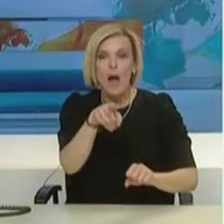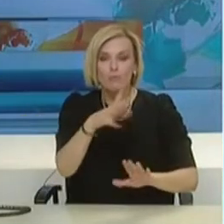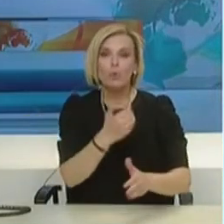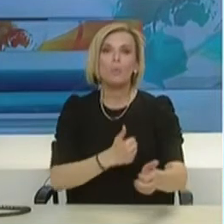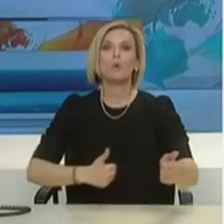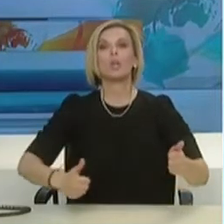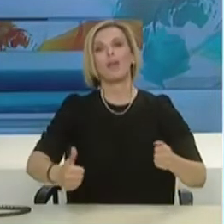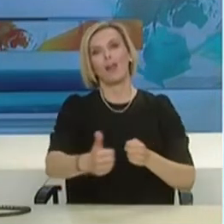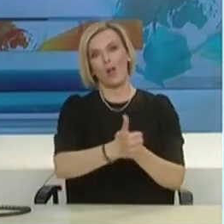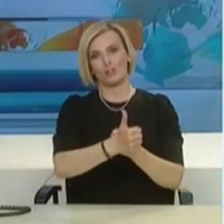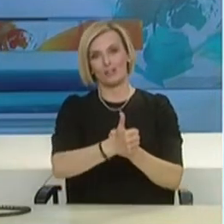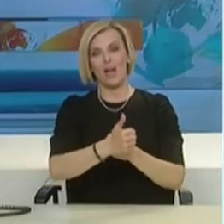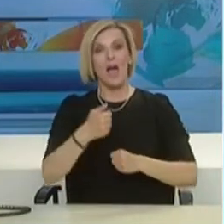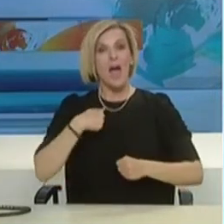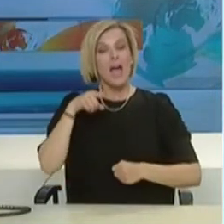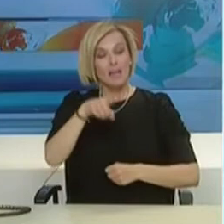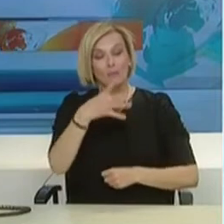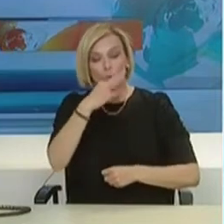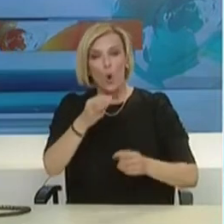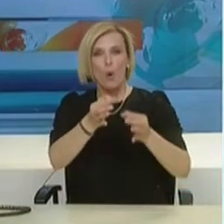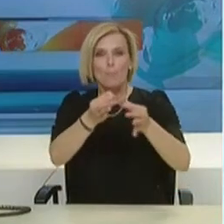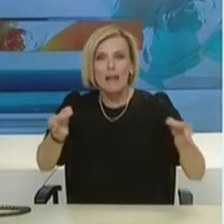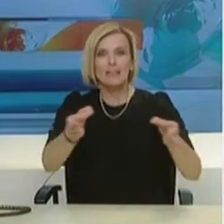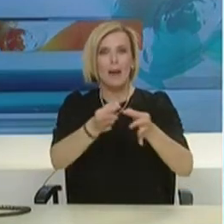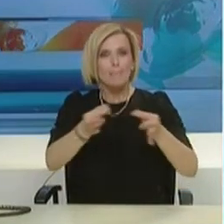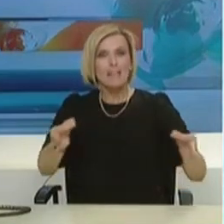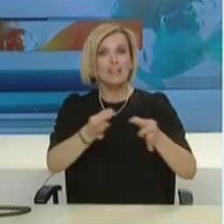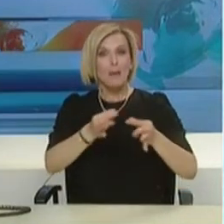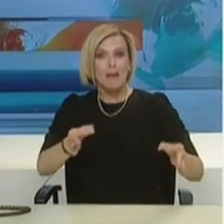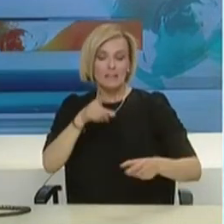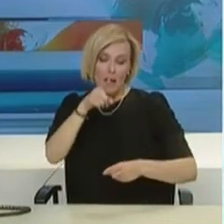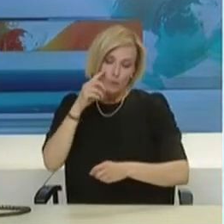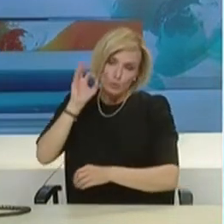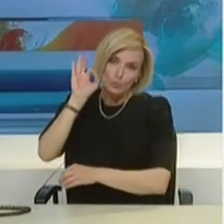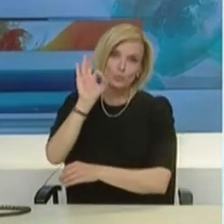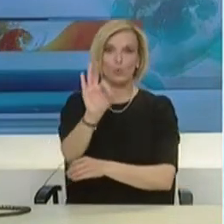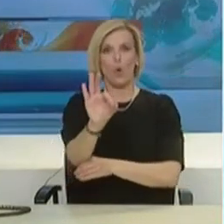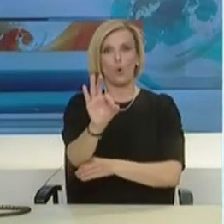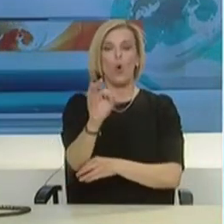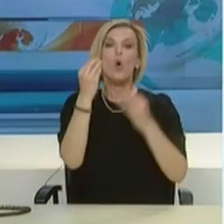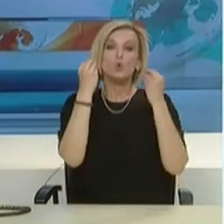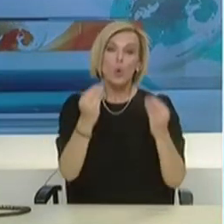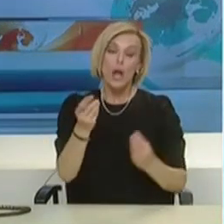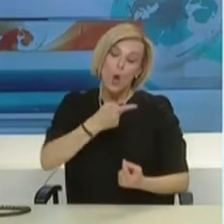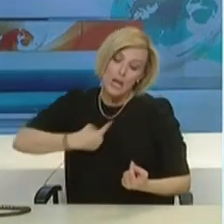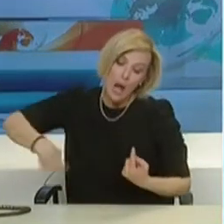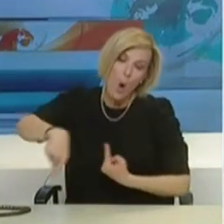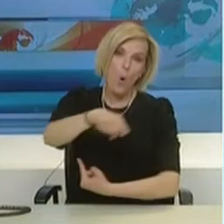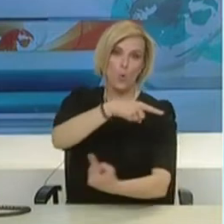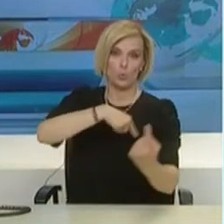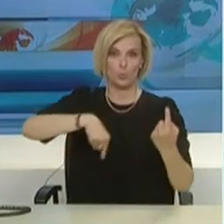στο πλαίσιο αυτό συνεχίζουμε να λαμβάνουμε όλα τα απαραίτητα μέτρα προς αυτή τη κατεύθυνση με γνώμονα το καλύτερο για όλους μας.